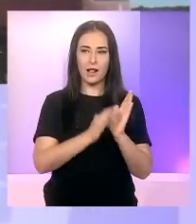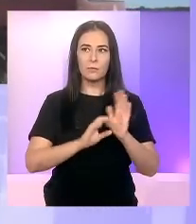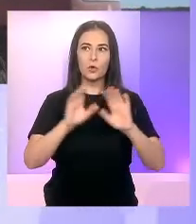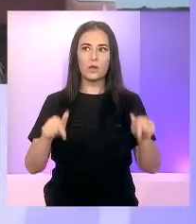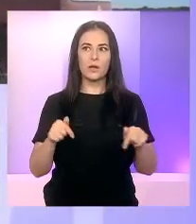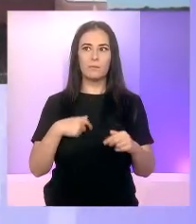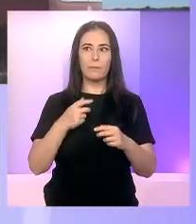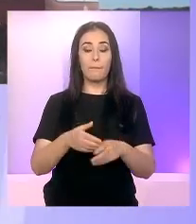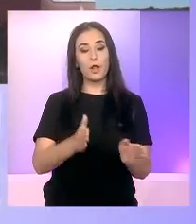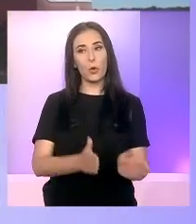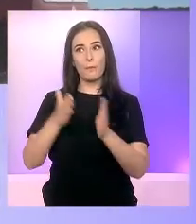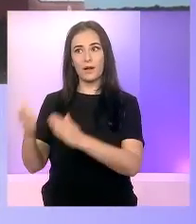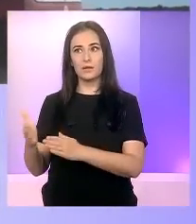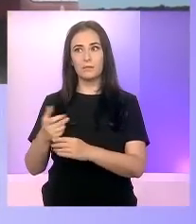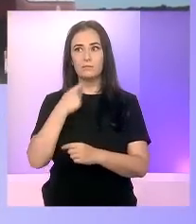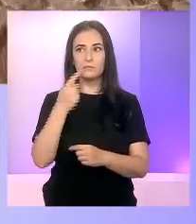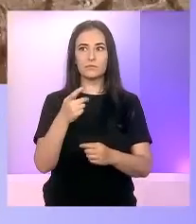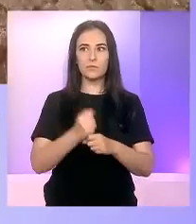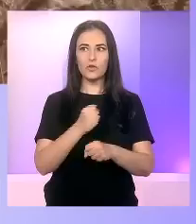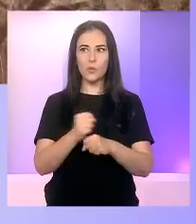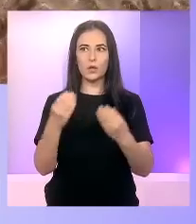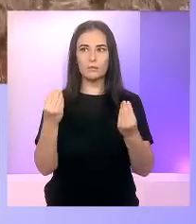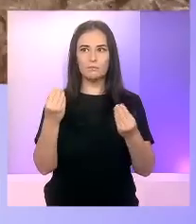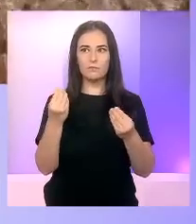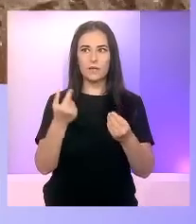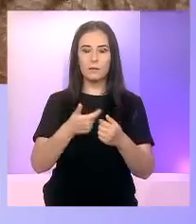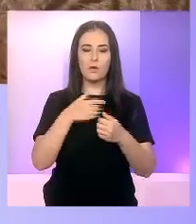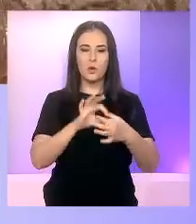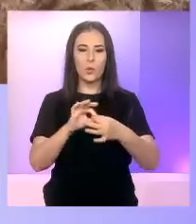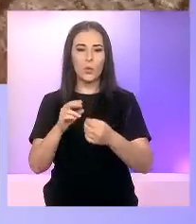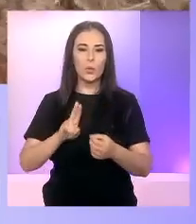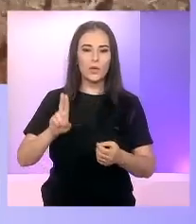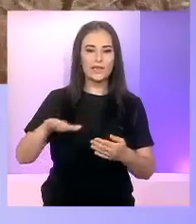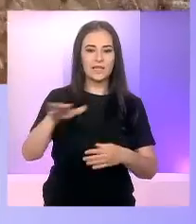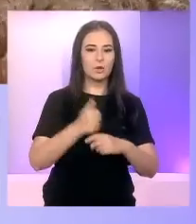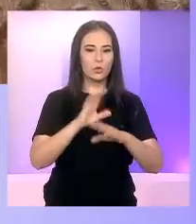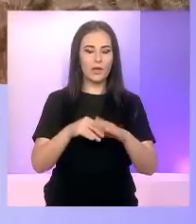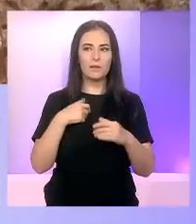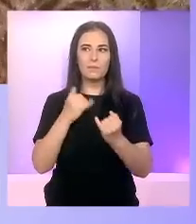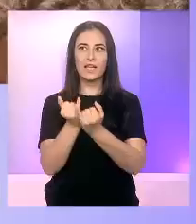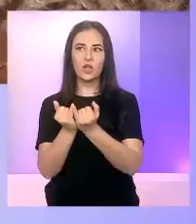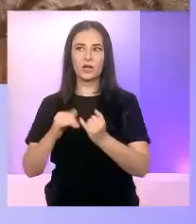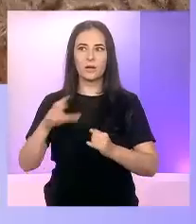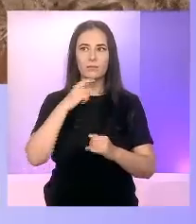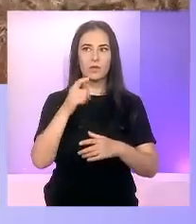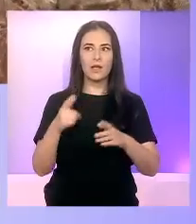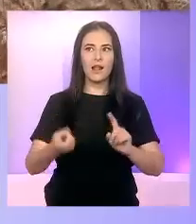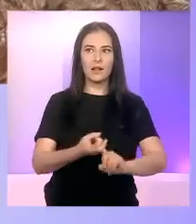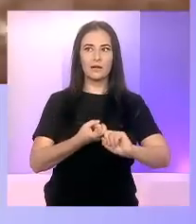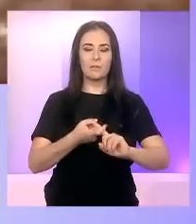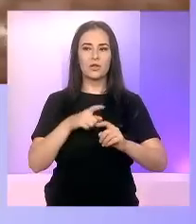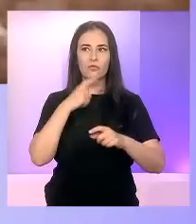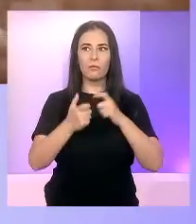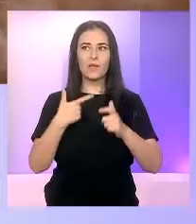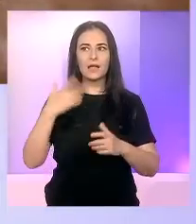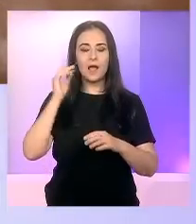în care, pe de o parte, vedem cum foarte multe unități, să zicem, și fluviale, și în vale, dar nu de dimensiuni extraordinar de